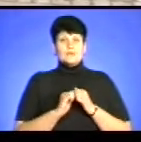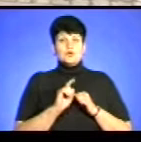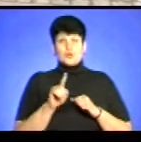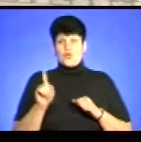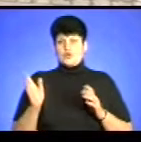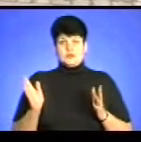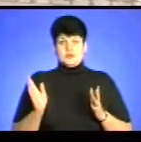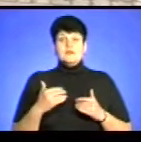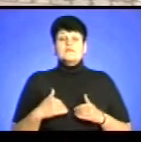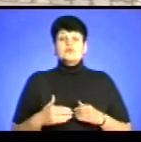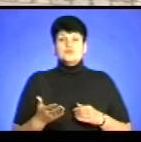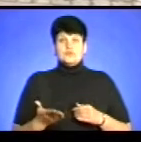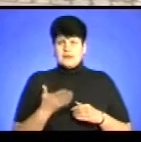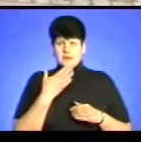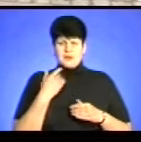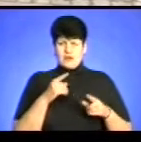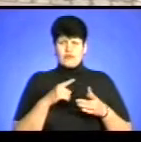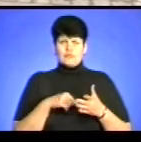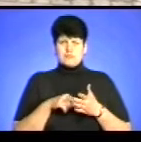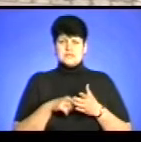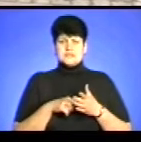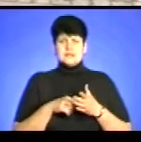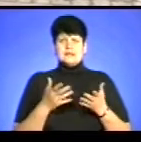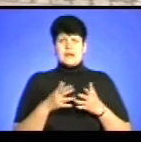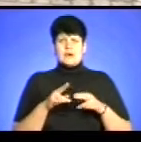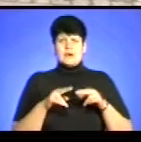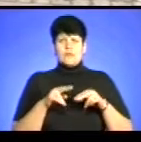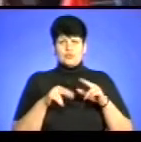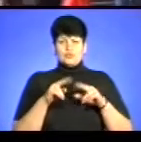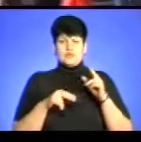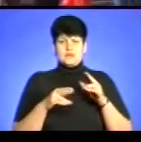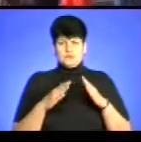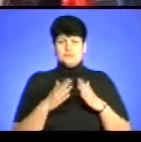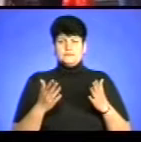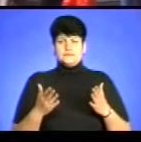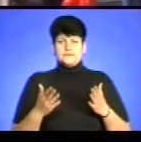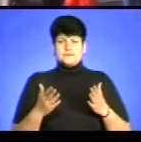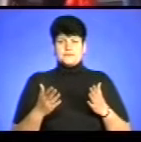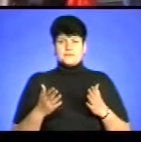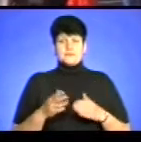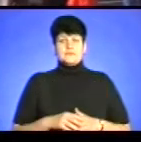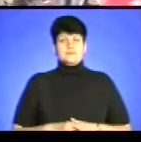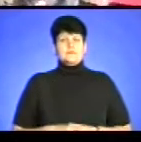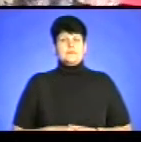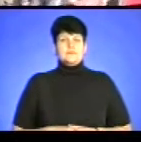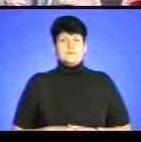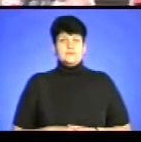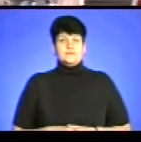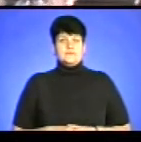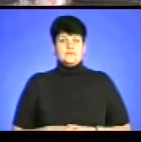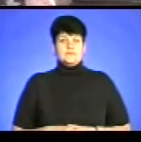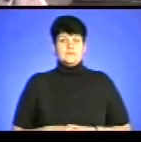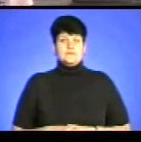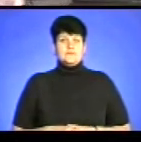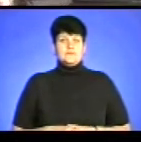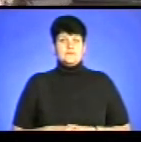чого? Нема місця в місті, де будувати багатоповерхівку. Любов Гадомська, Андрій Бодак, новини.